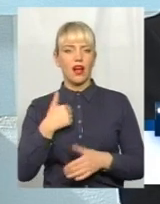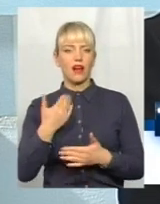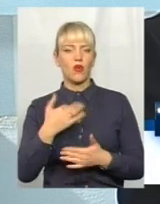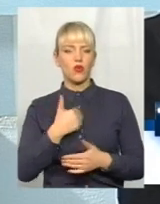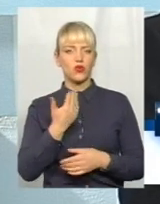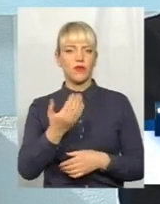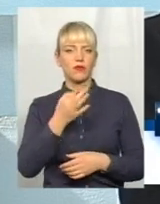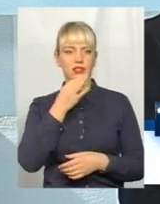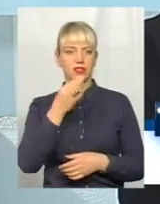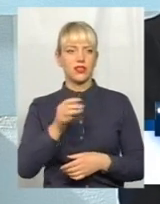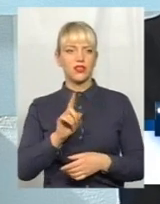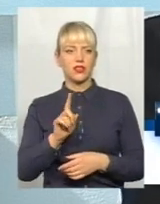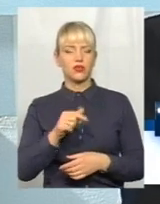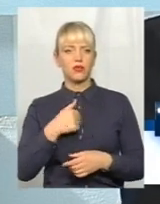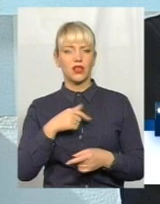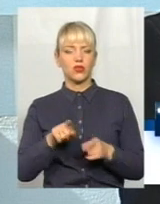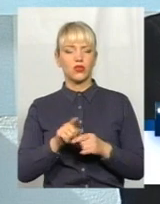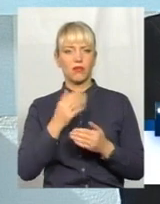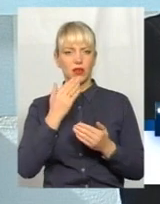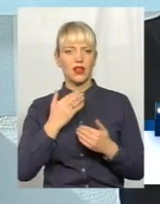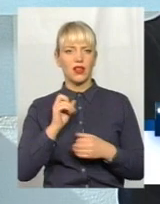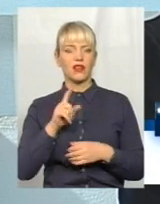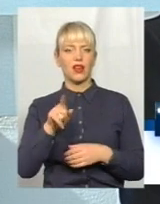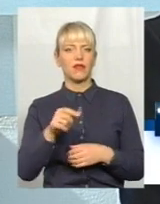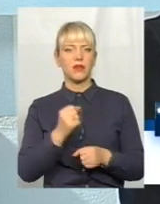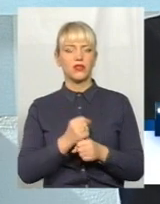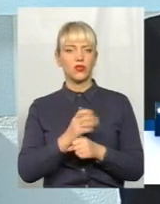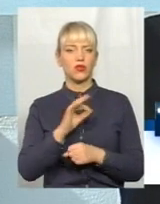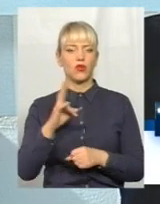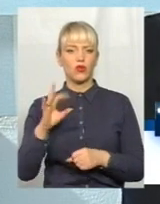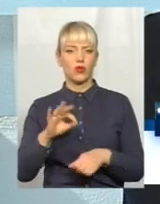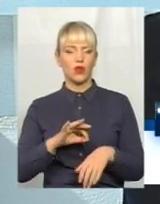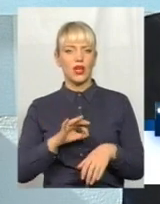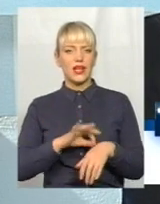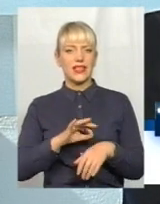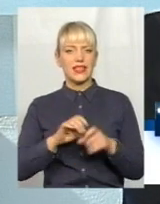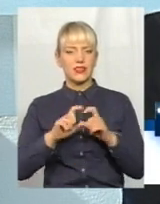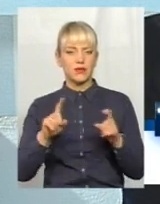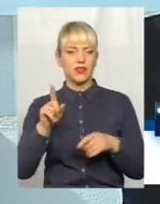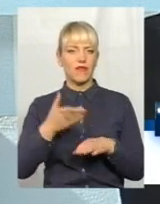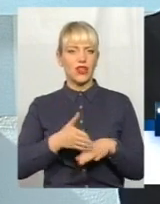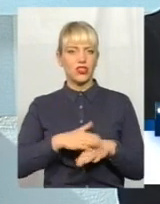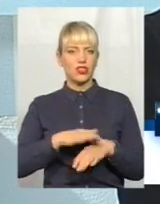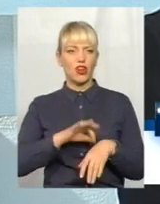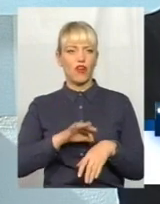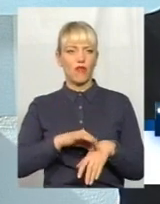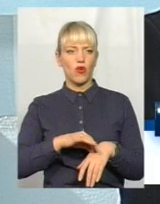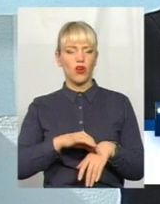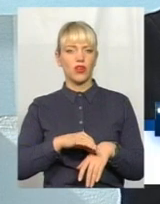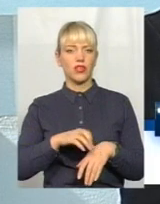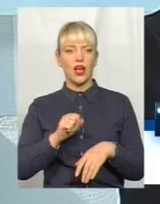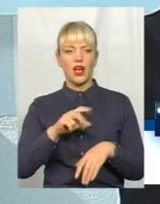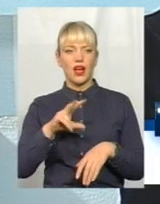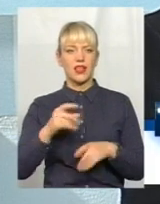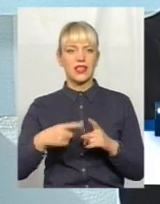мене теж питали, а як ви вонка діспансері робите, там завжди важкі, хворі і так далі. Але